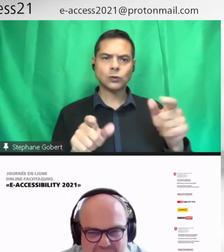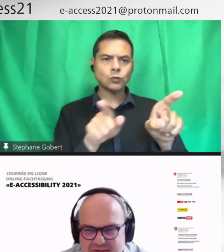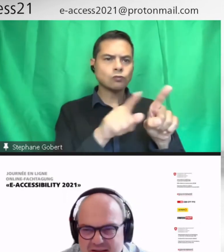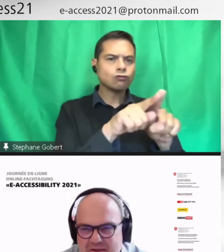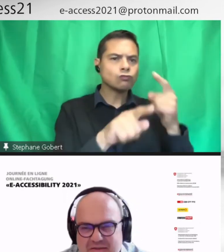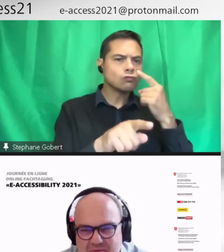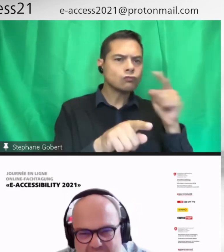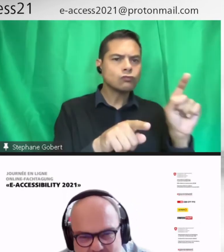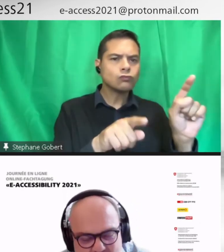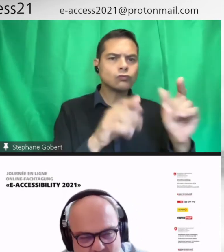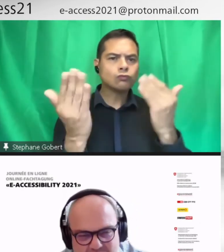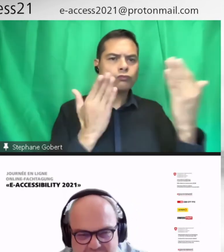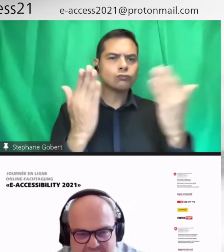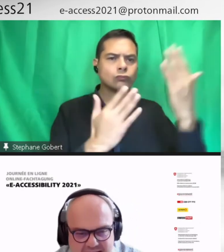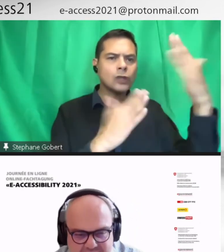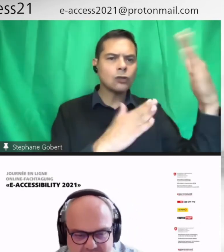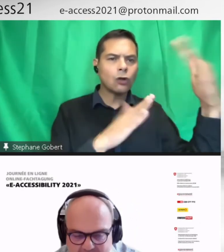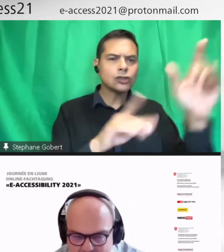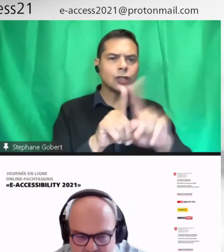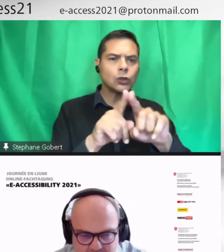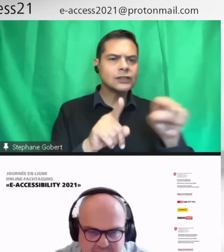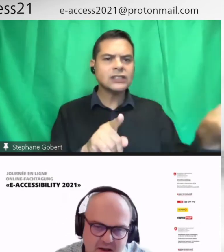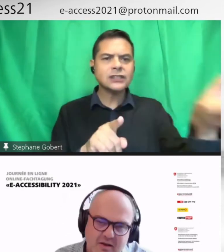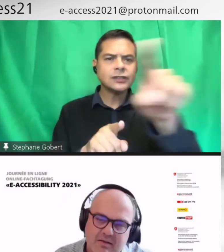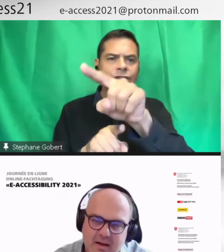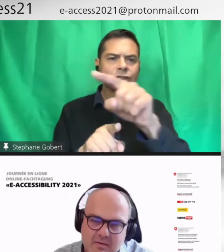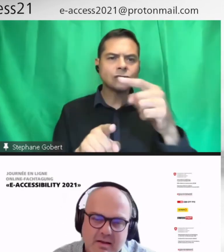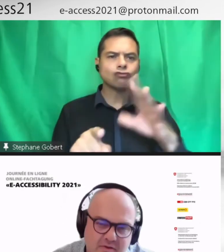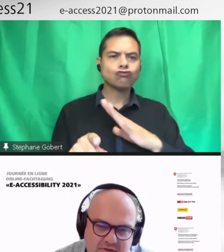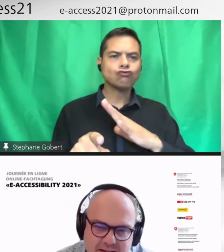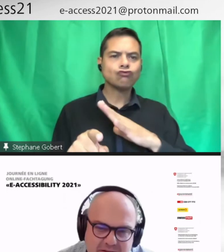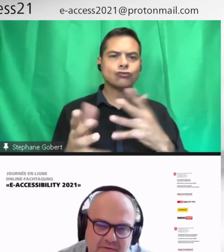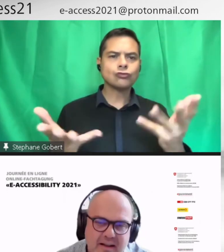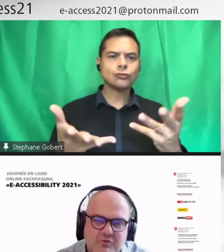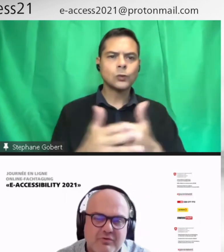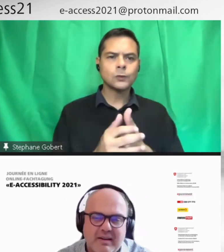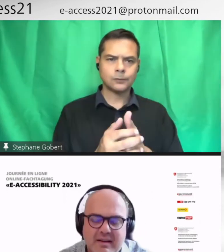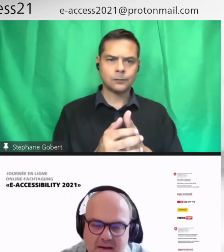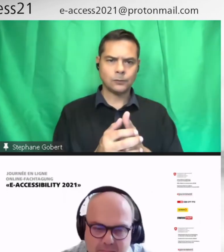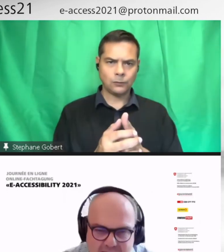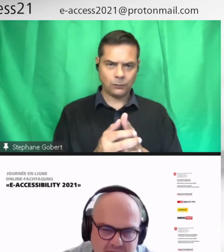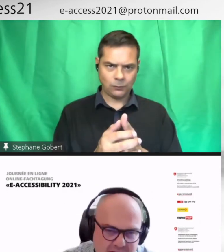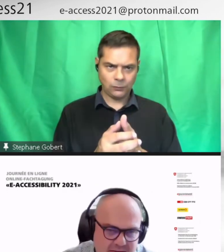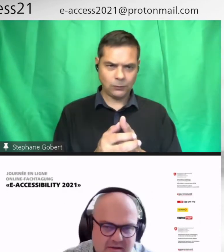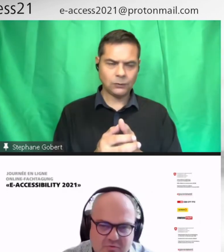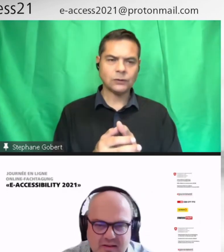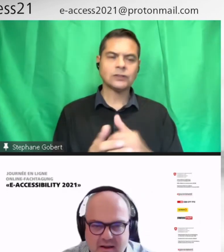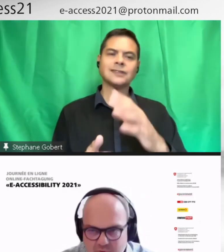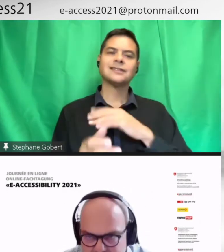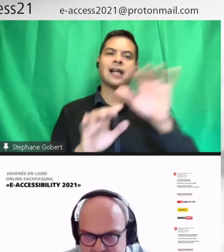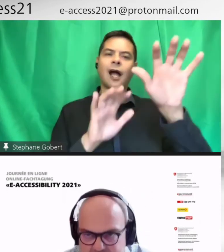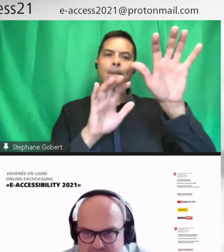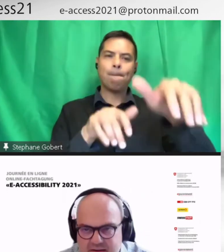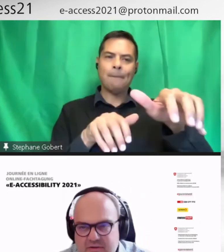bonnes idées, mais c'est aussi bien de pouvoir montrer ce qui existe. Puis en fait, il y a l'amitié qui fait l'âge, je vous le fais l'âge à Berne, qui s'appelle je vous le fais l'âge plus,